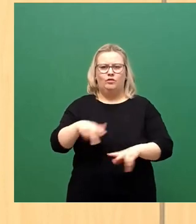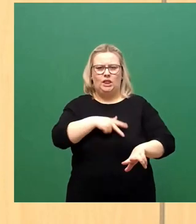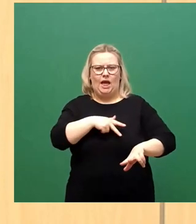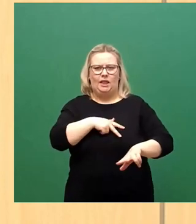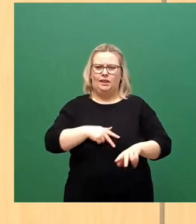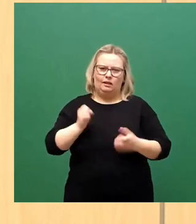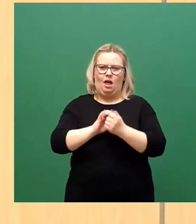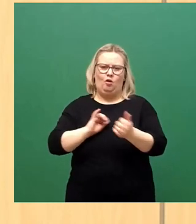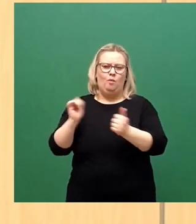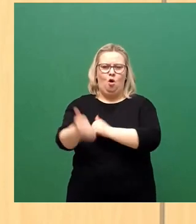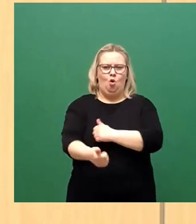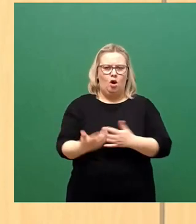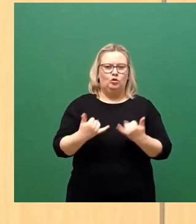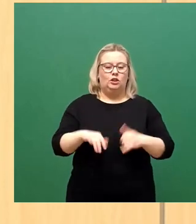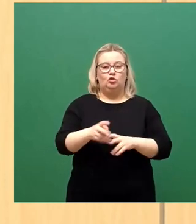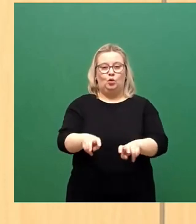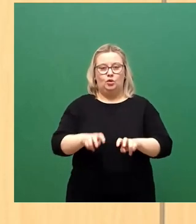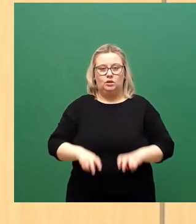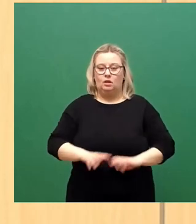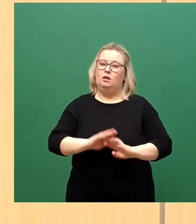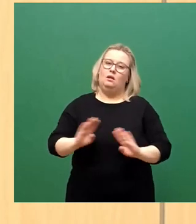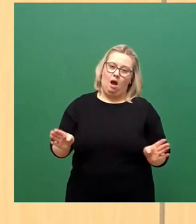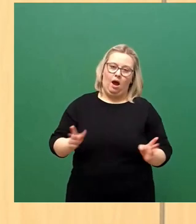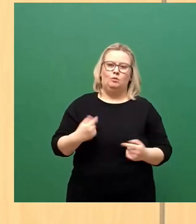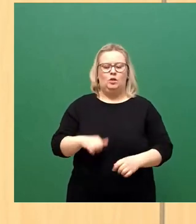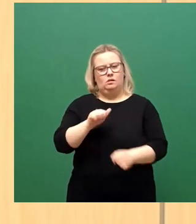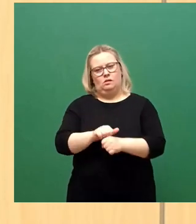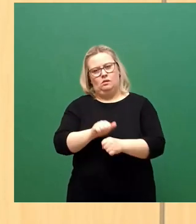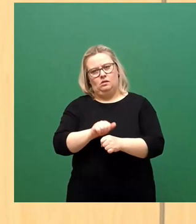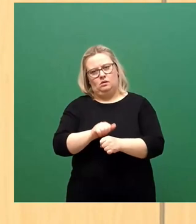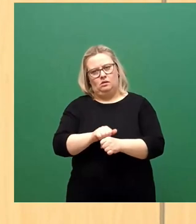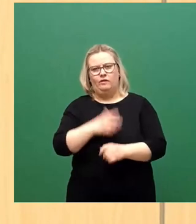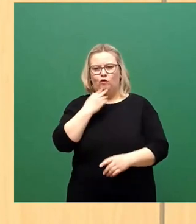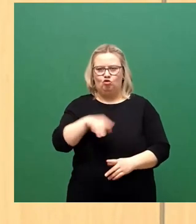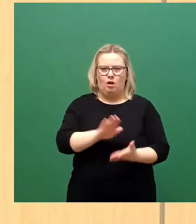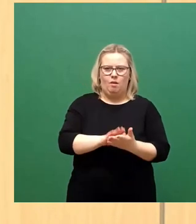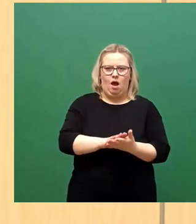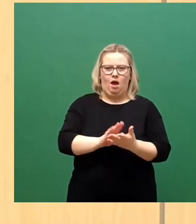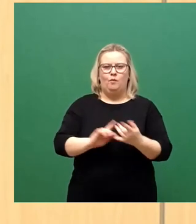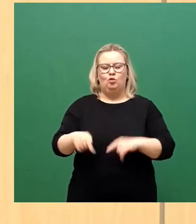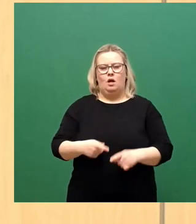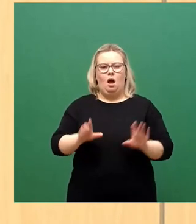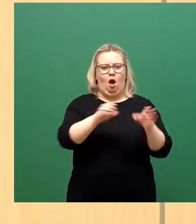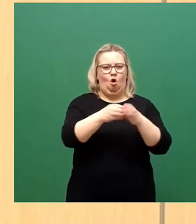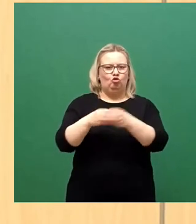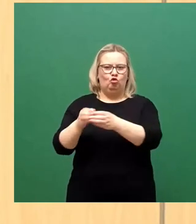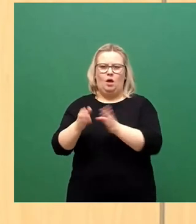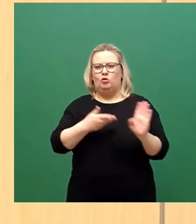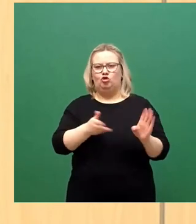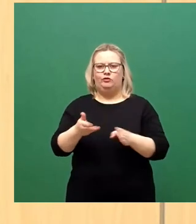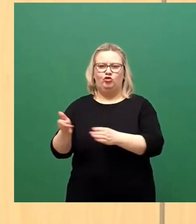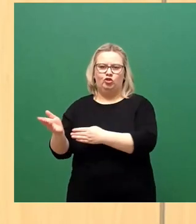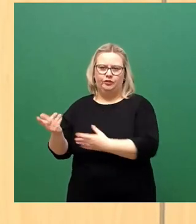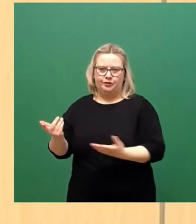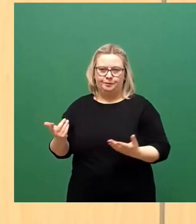überholt. Anstatt ihn zurückzuziehen, haben Sie starrsinnig daran festgehalten und sind in den Ausschüssen kläglich damit gescheitert. Und